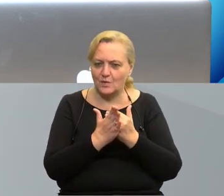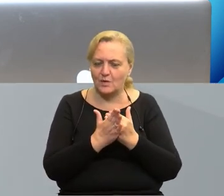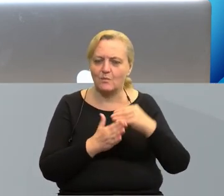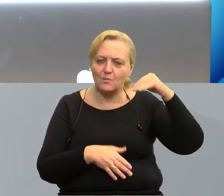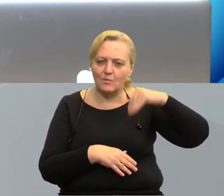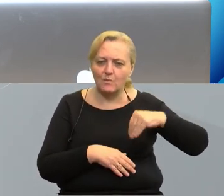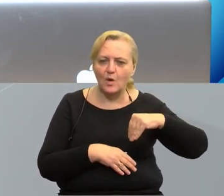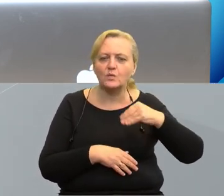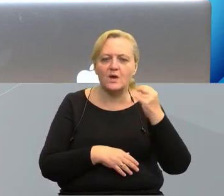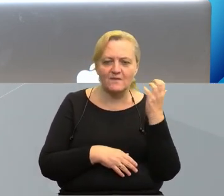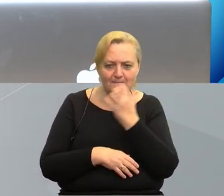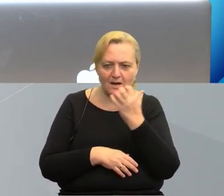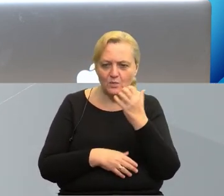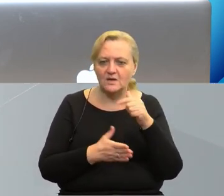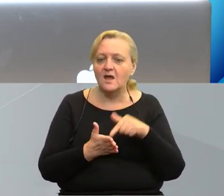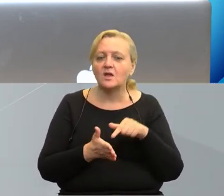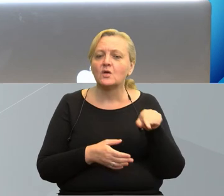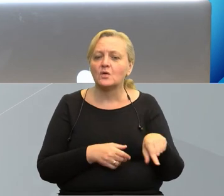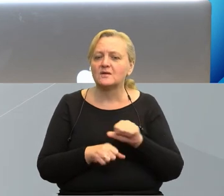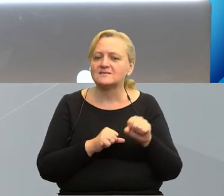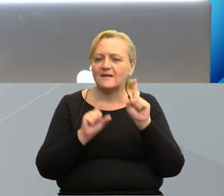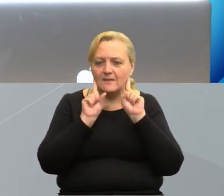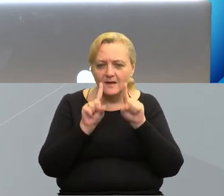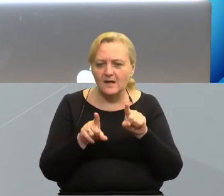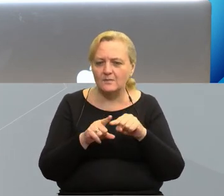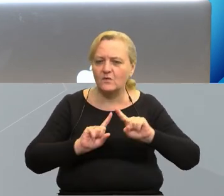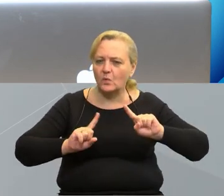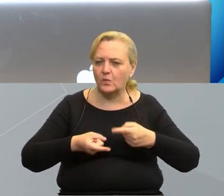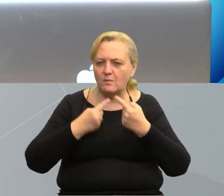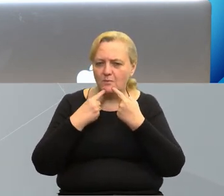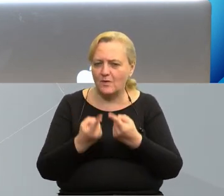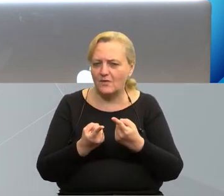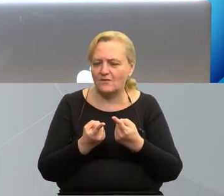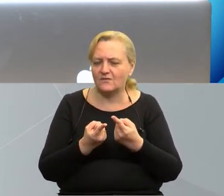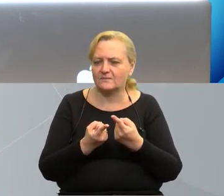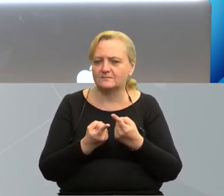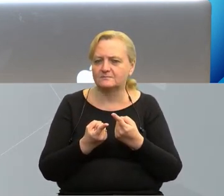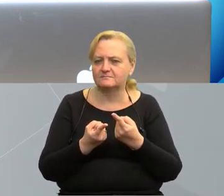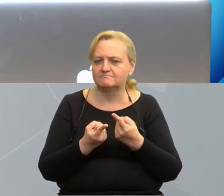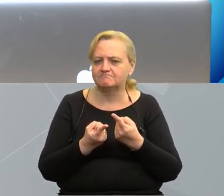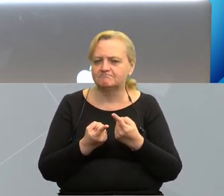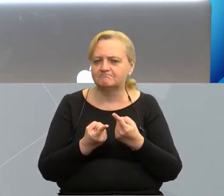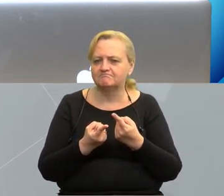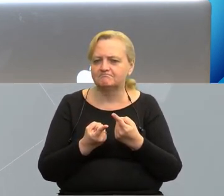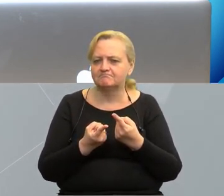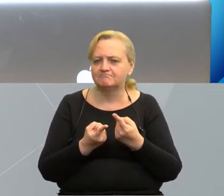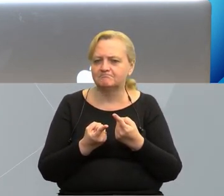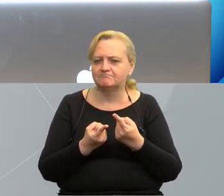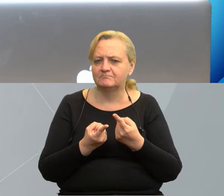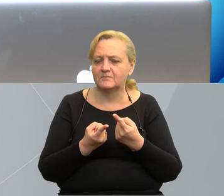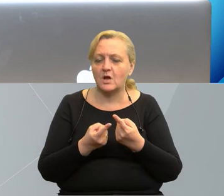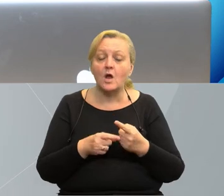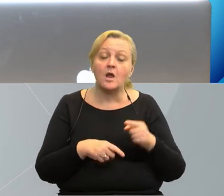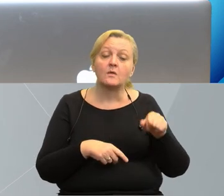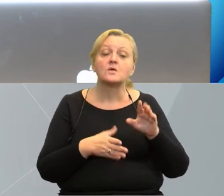Południowe Bałtyk. To jest tak naprawdę w skrócie mówiąc niewymyślanie koła od